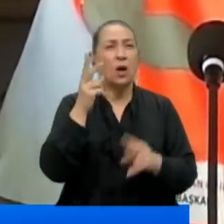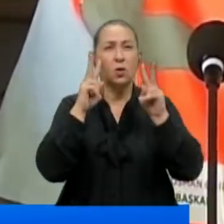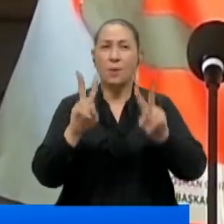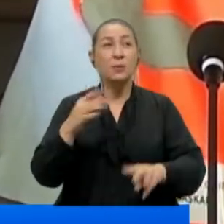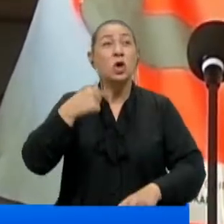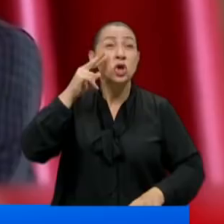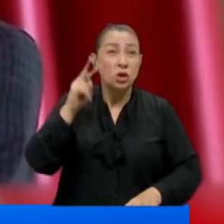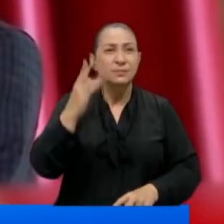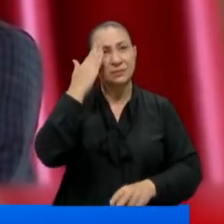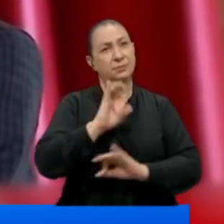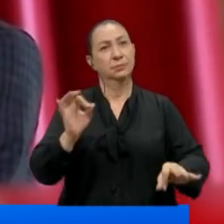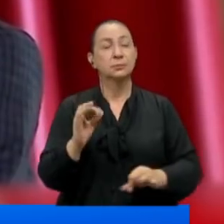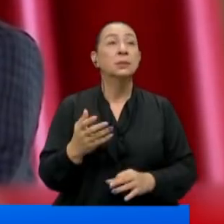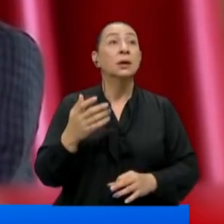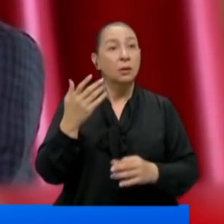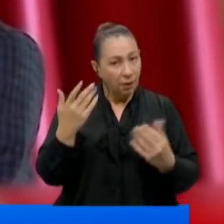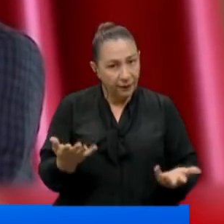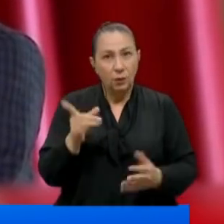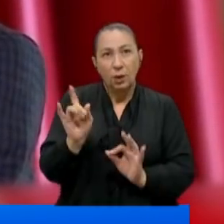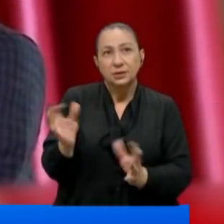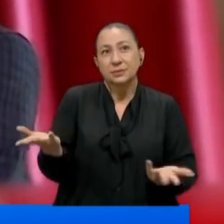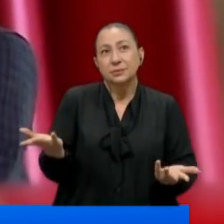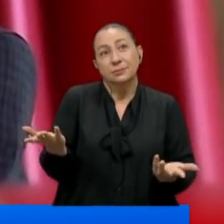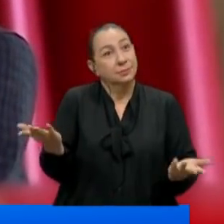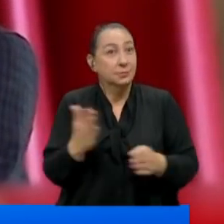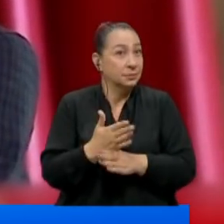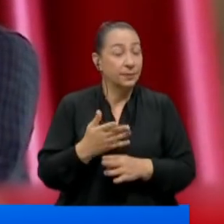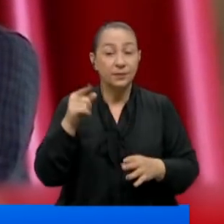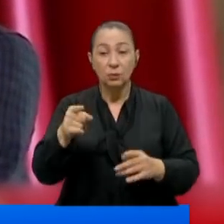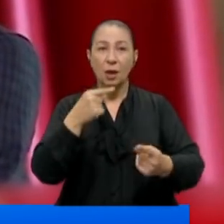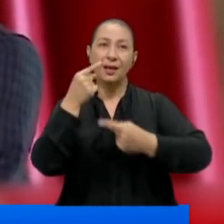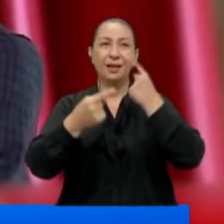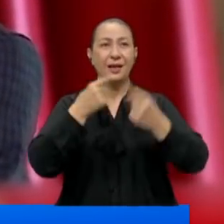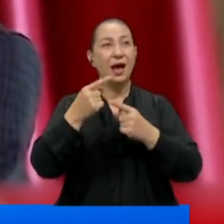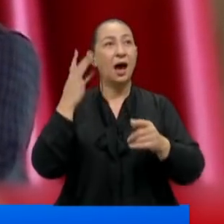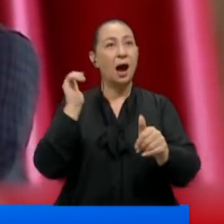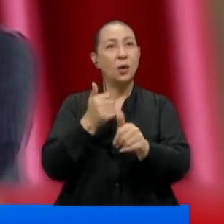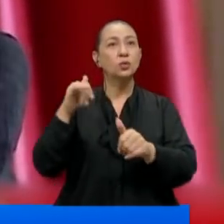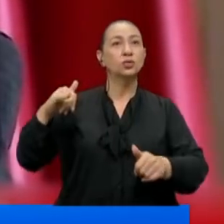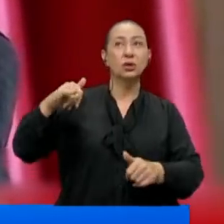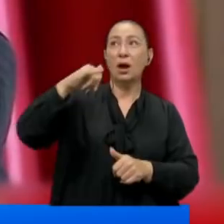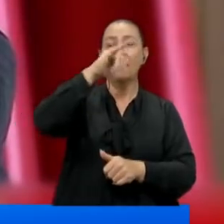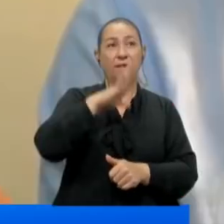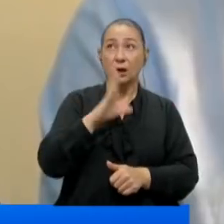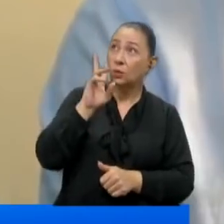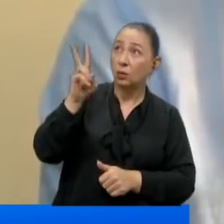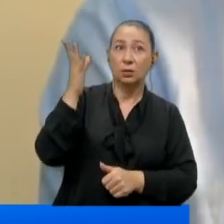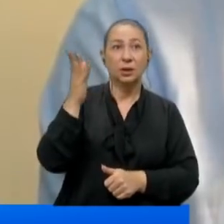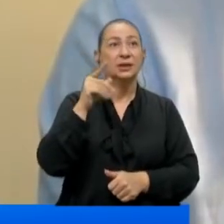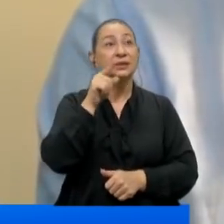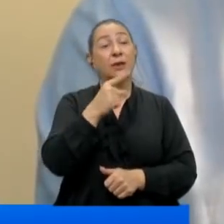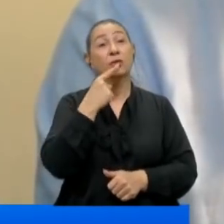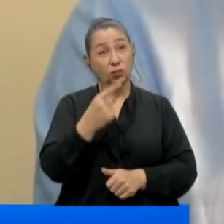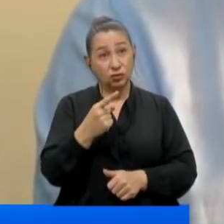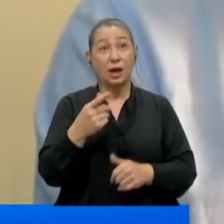gördüysem namerdim. Hiç şüphen olmasın, öylesin zaten. Niye? Ya sen bunları konuşurken arkandan uçak geçiyor, helikopter geçiyor. Sen diyorsun